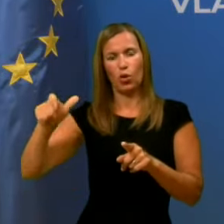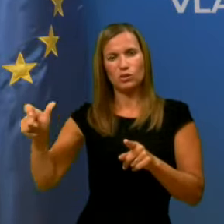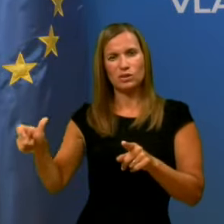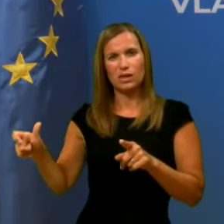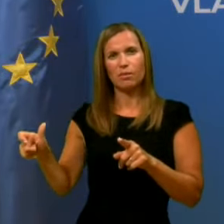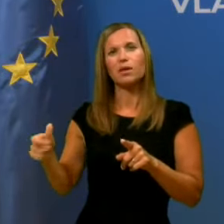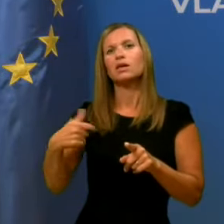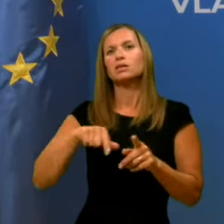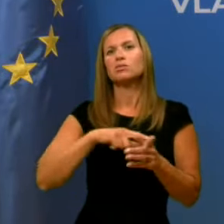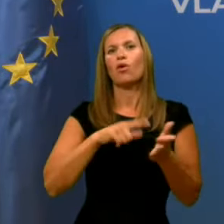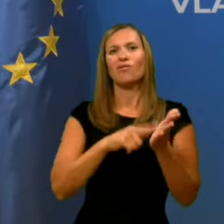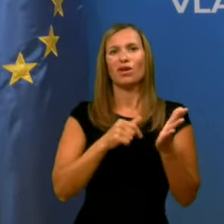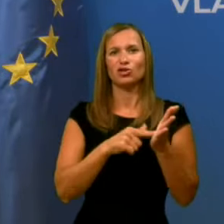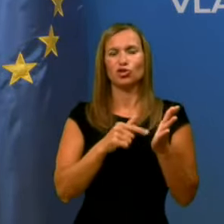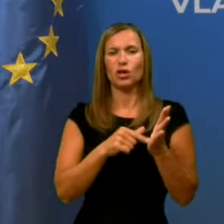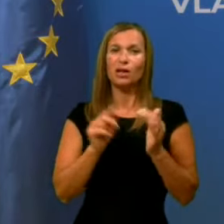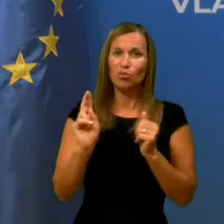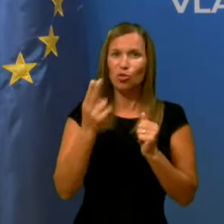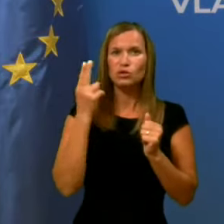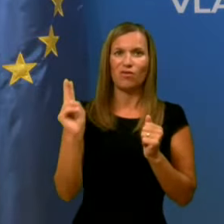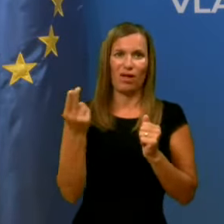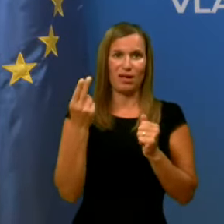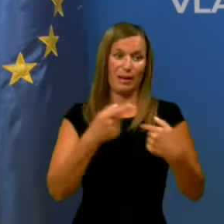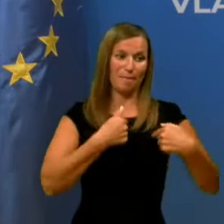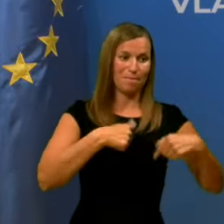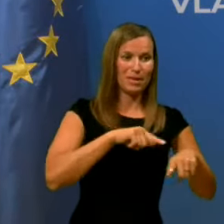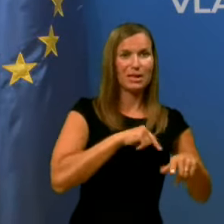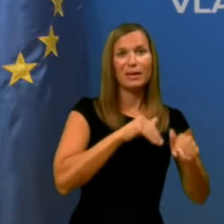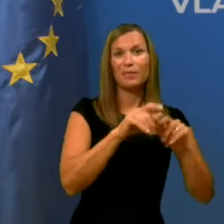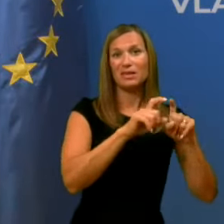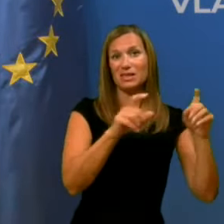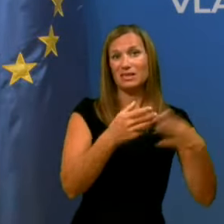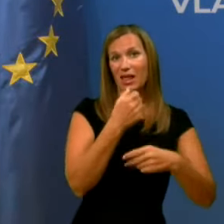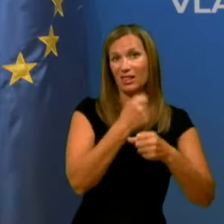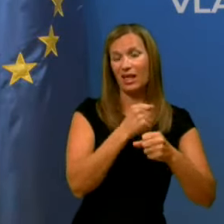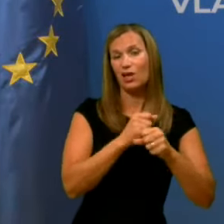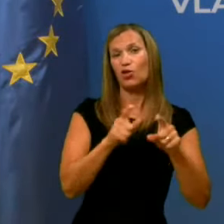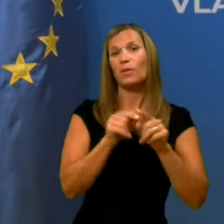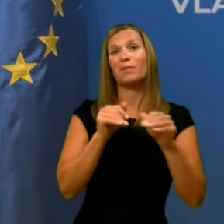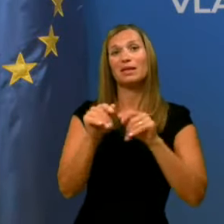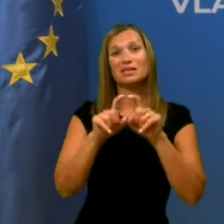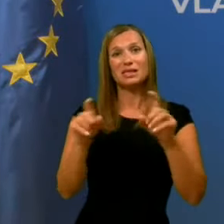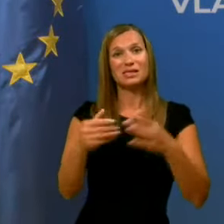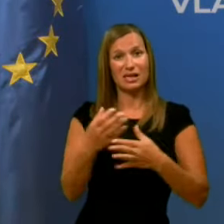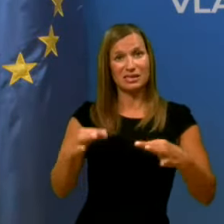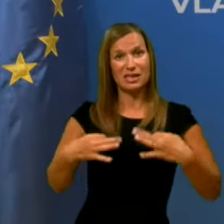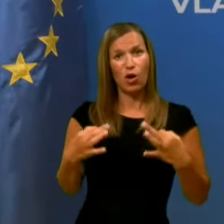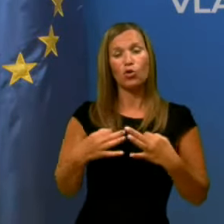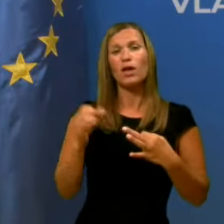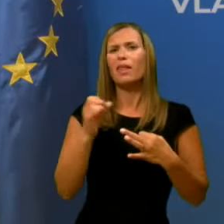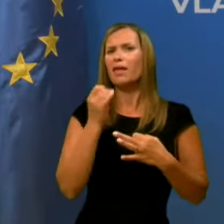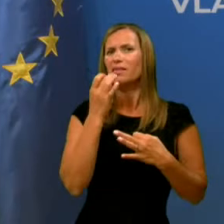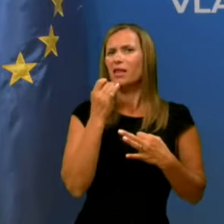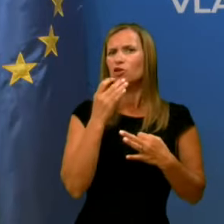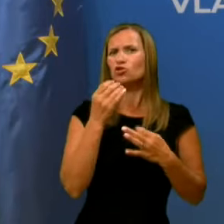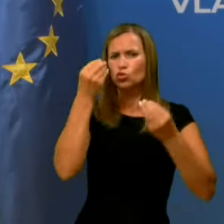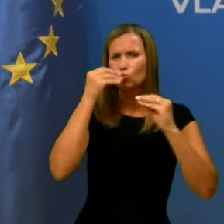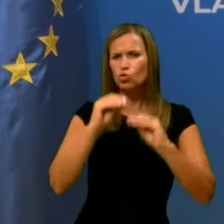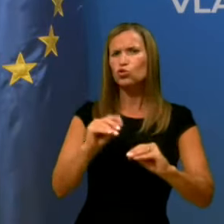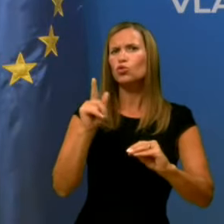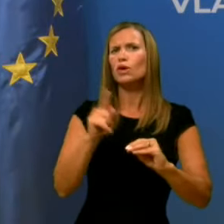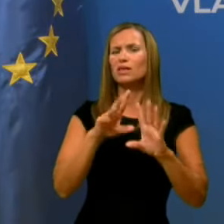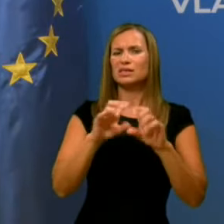večkrat pozvali, tako mi, ministrstvo za delo kot ministrstvo za zdravje najdosledno spoštujejo in izvajajo vse